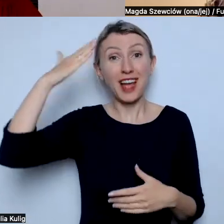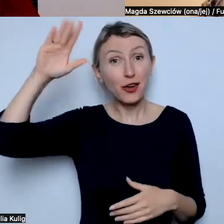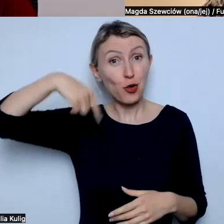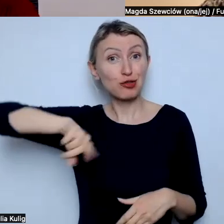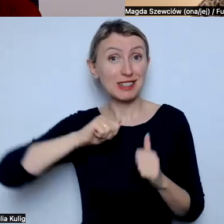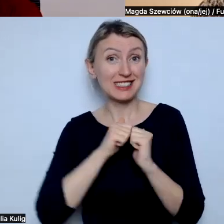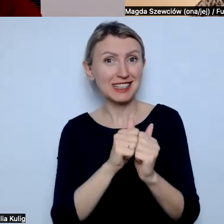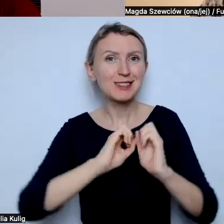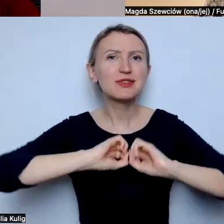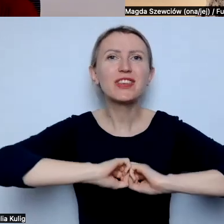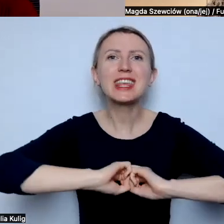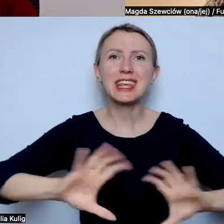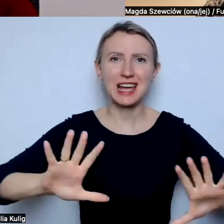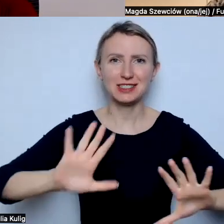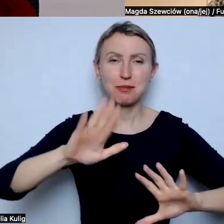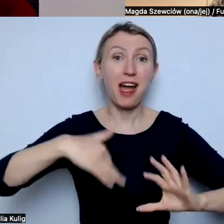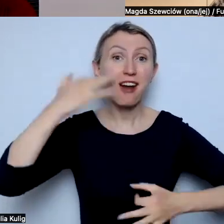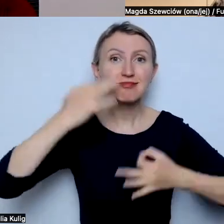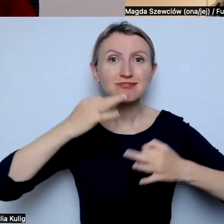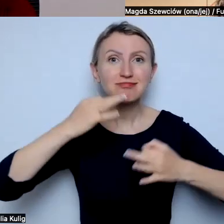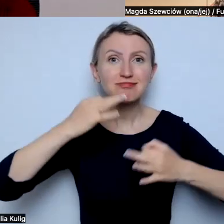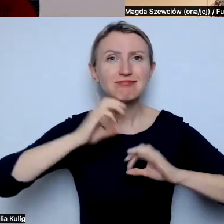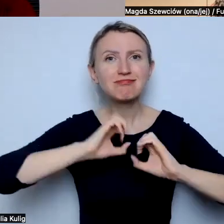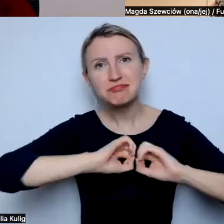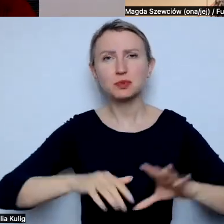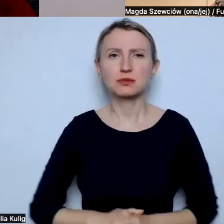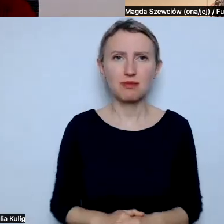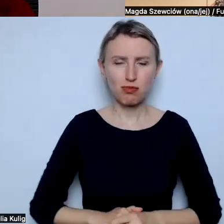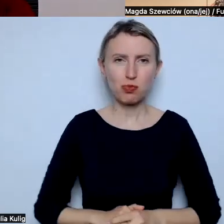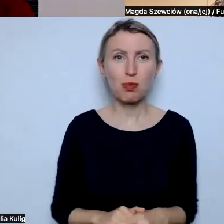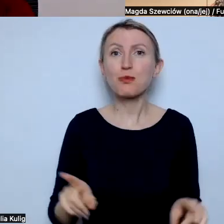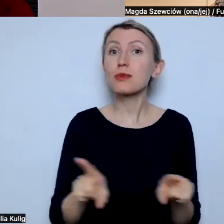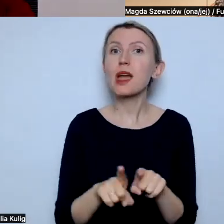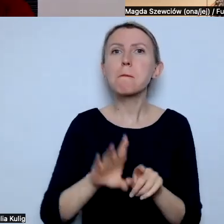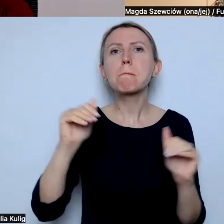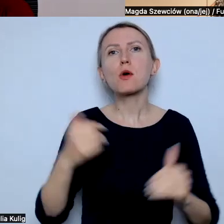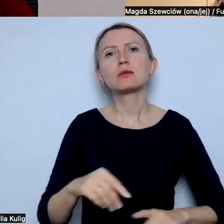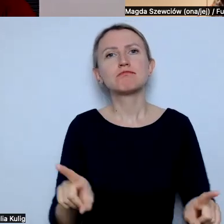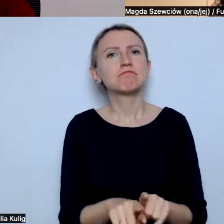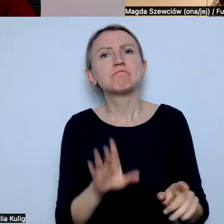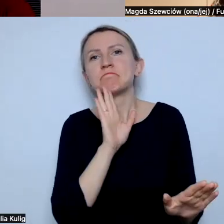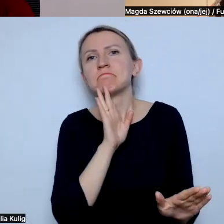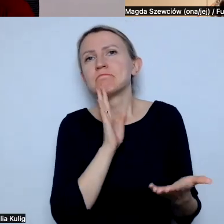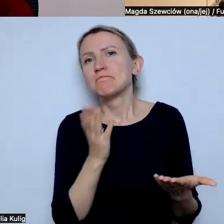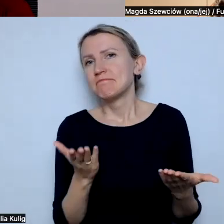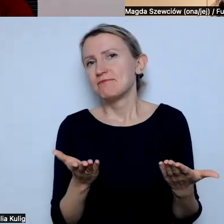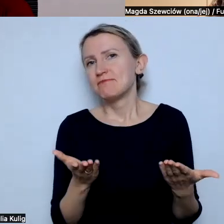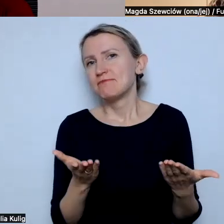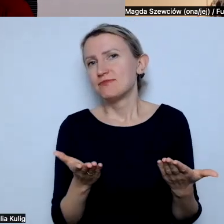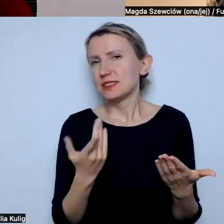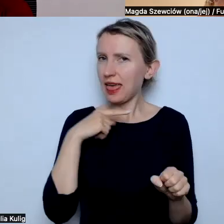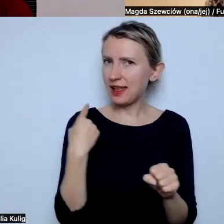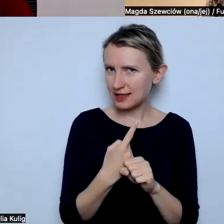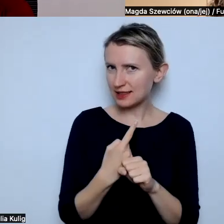rozjaśniać pewne wątpliwości, niepewności. I oczywiście tam mogą być jakieś skrajne już decyzje,